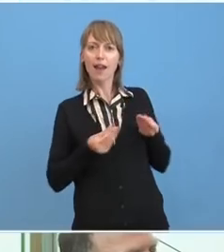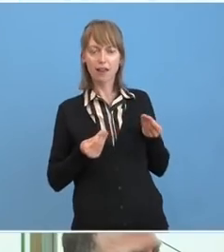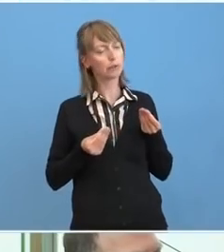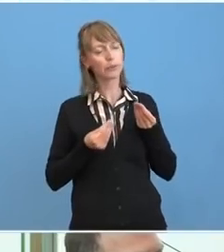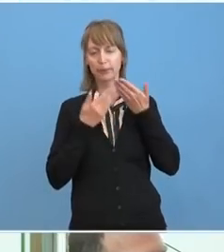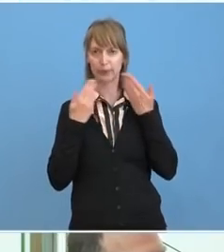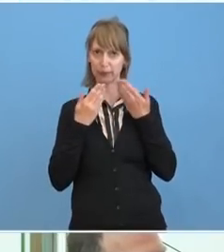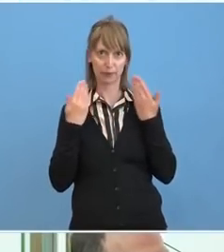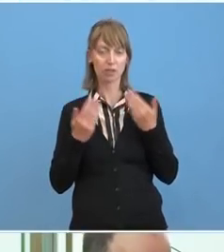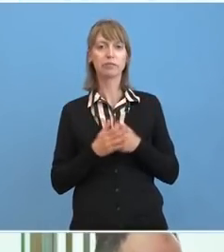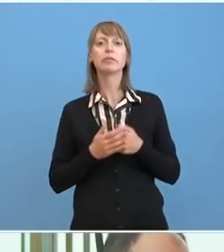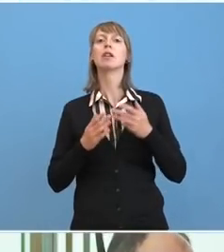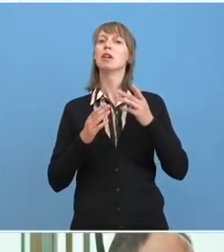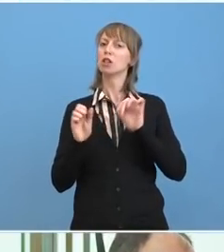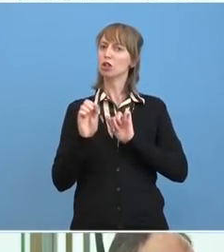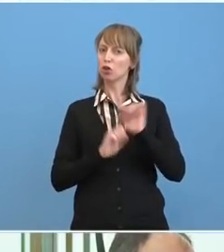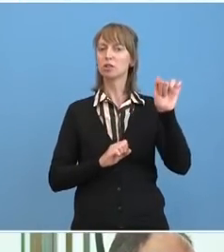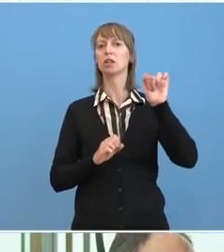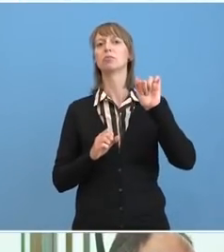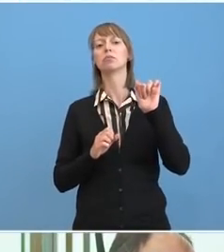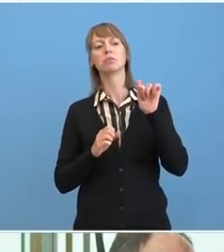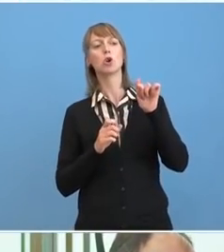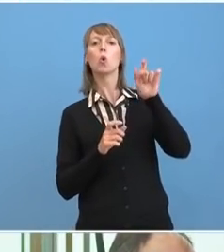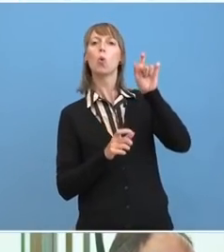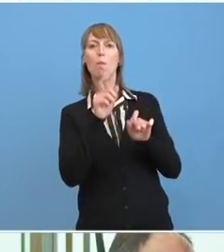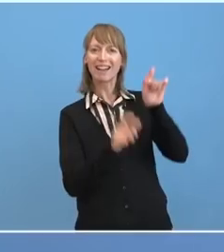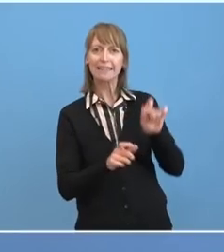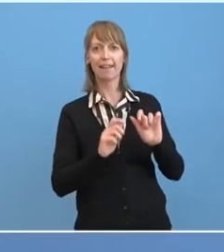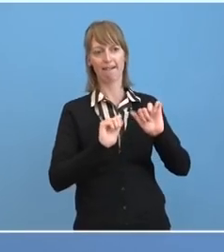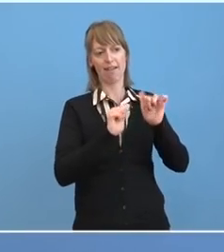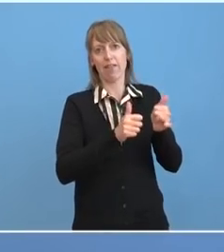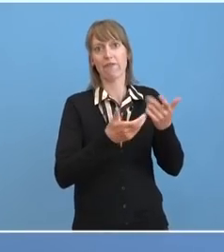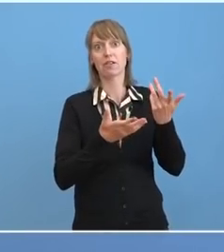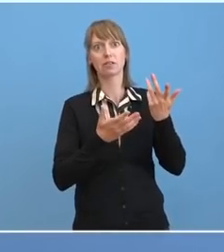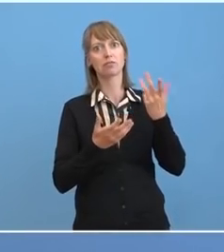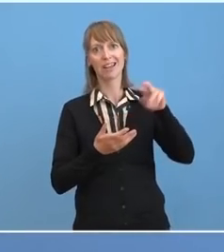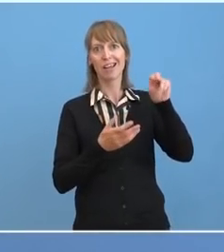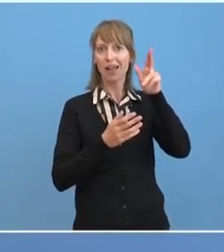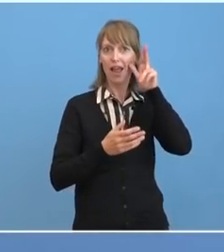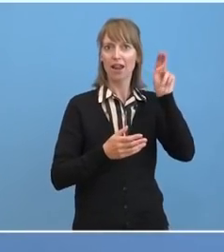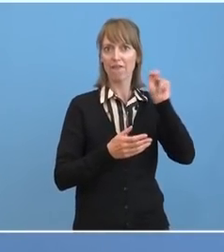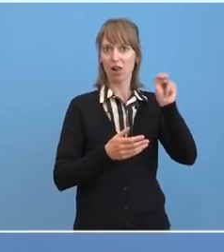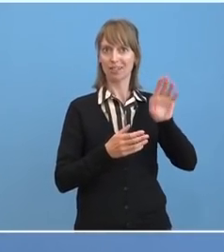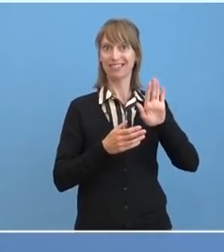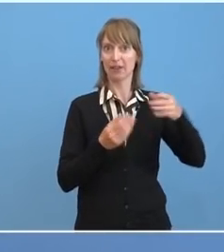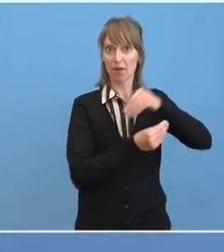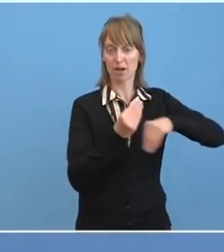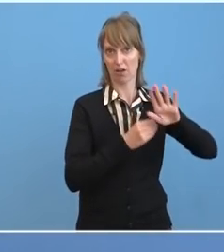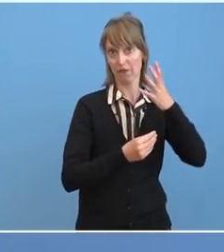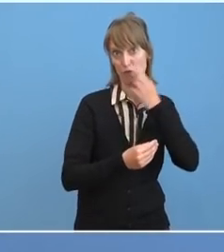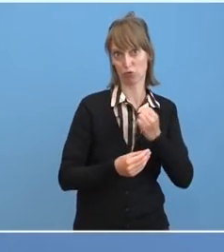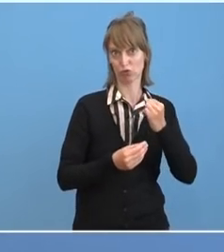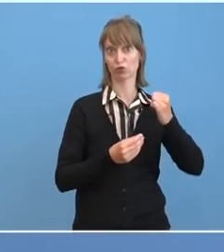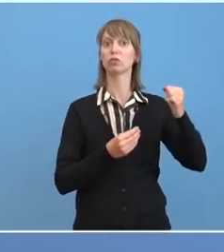es war, wie ja jedem ersichtlich ist, aus humanitären Gründen notwendig, Herrn Nawalny auf Wunsch seiner Familie, die Einreise nach